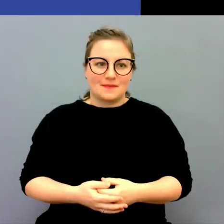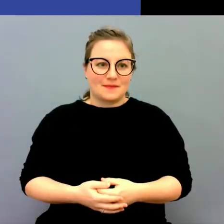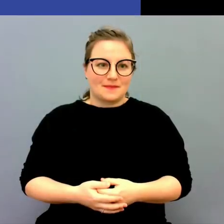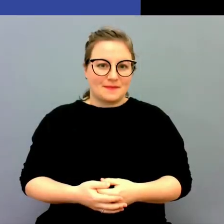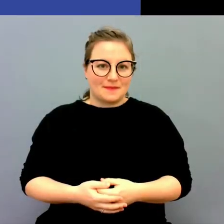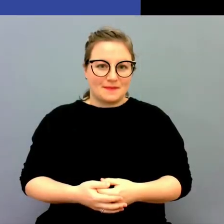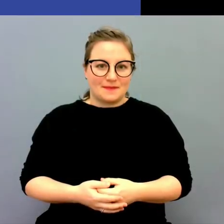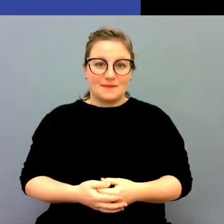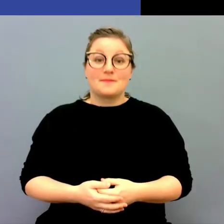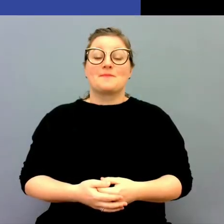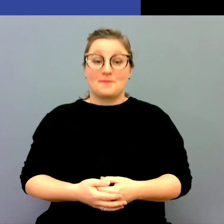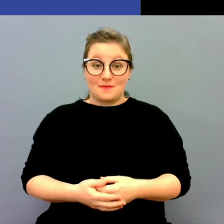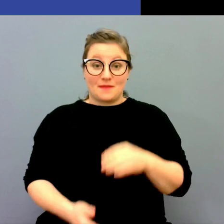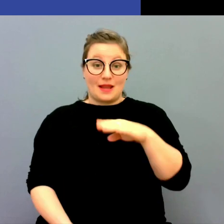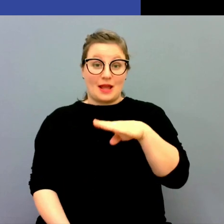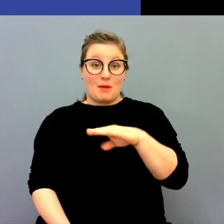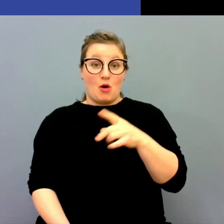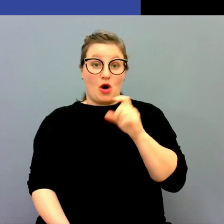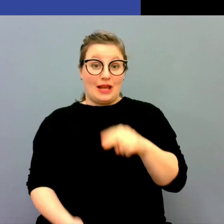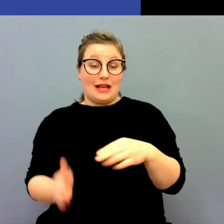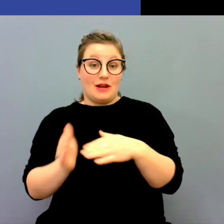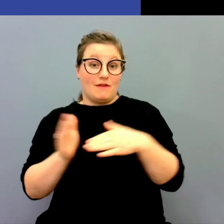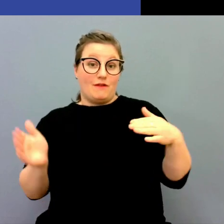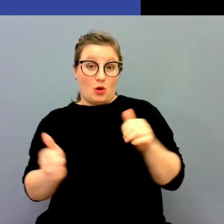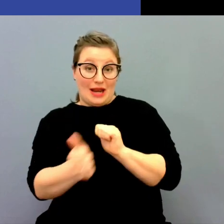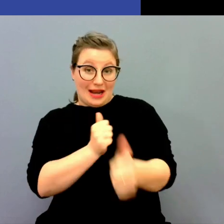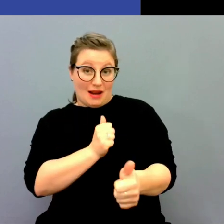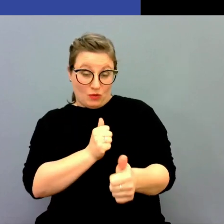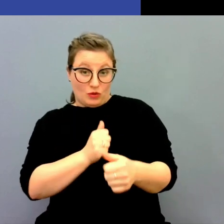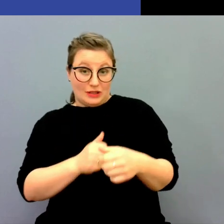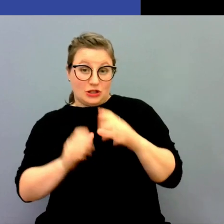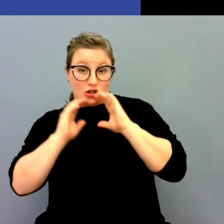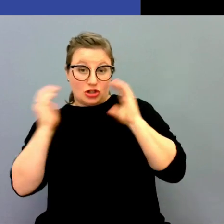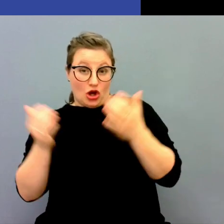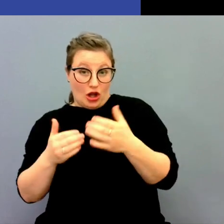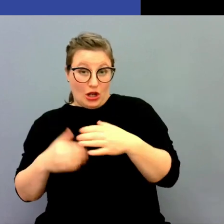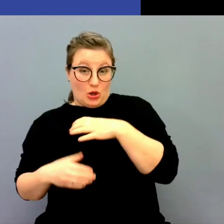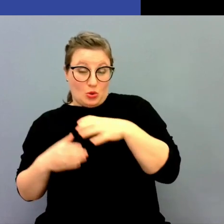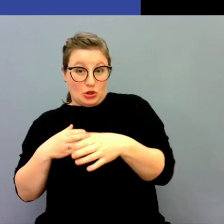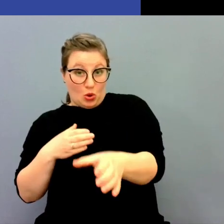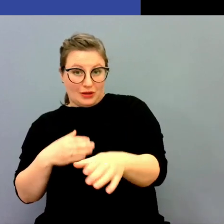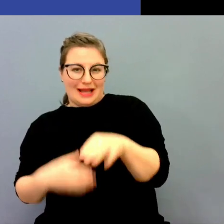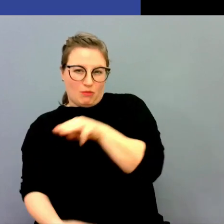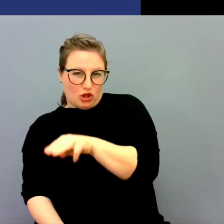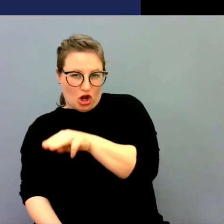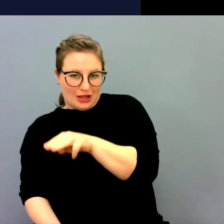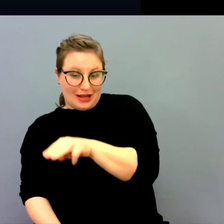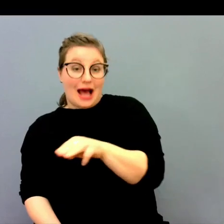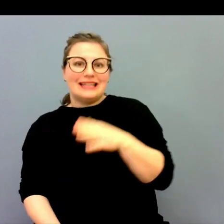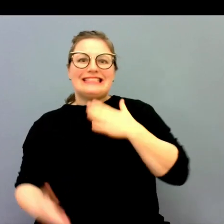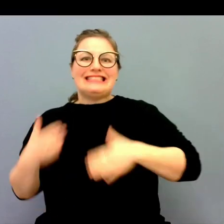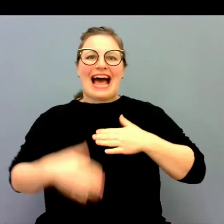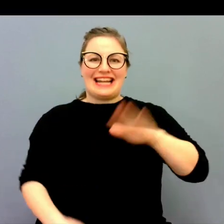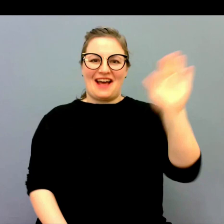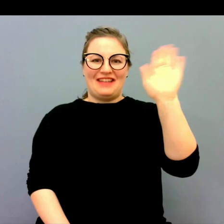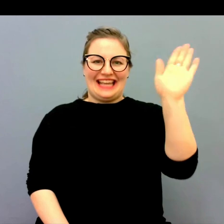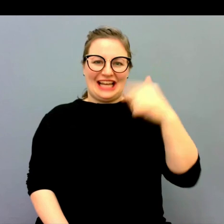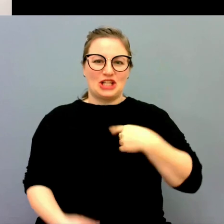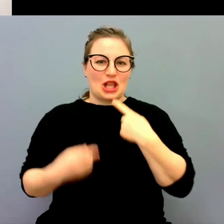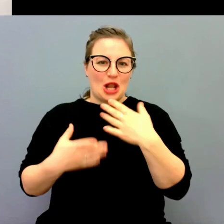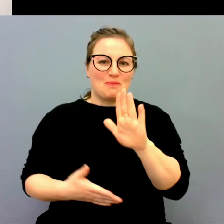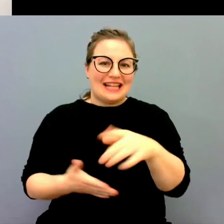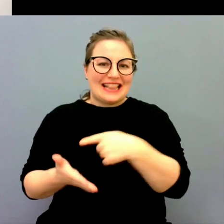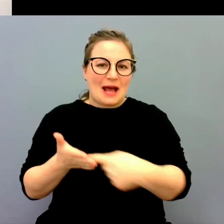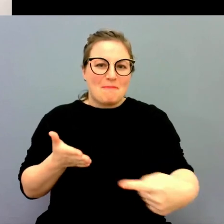Och då har vi med oss Malin Höglund som är ledamot i socialutskottet för Moderaterna. Får gärna vinka